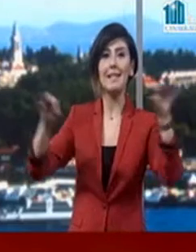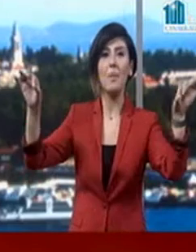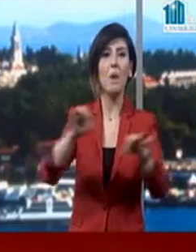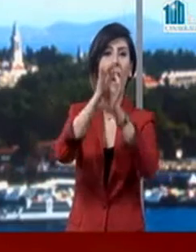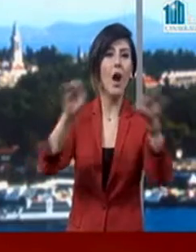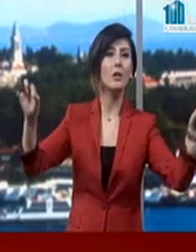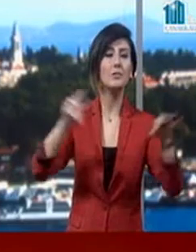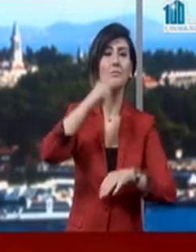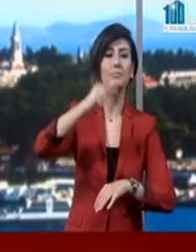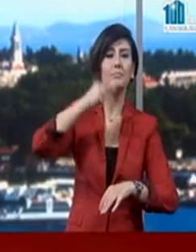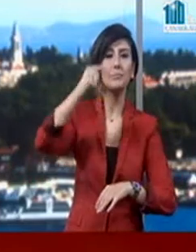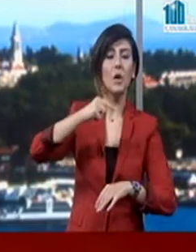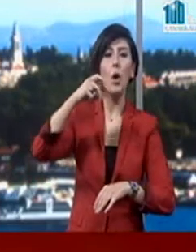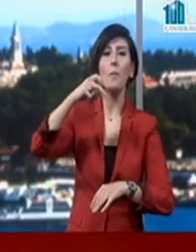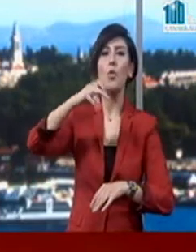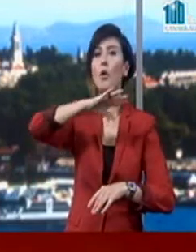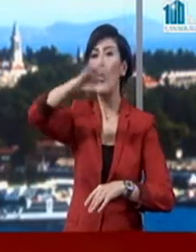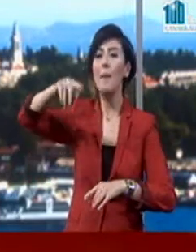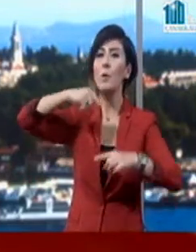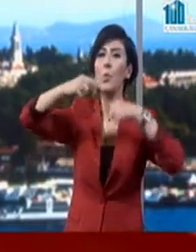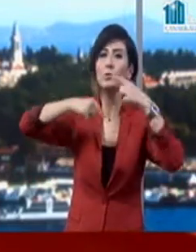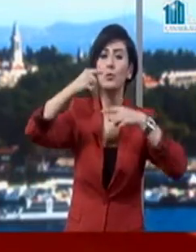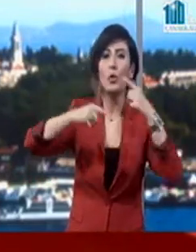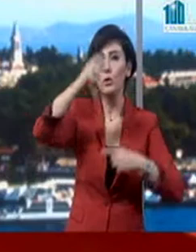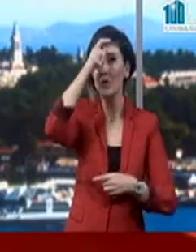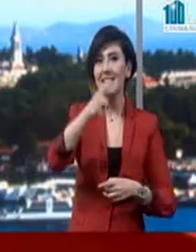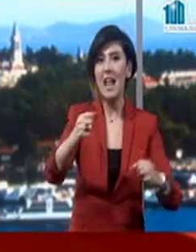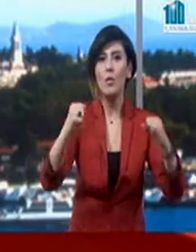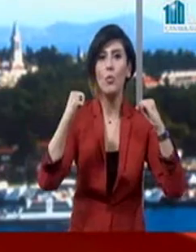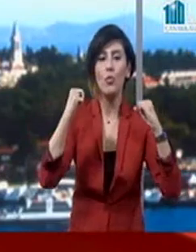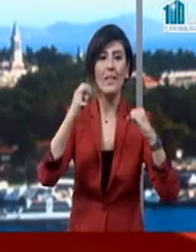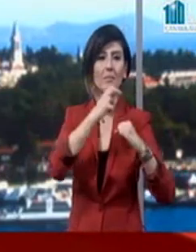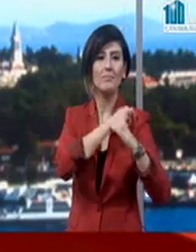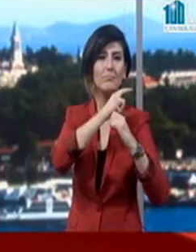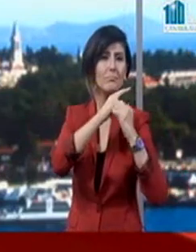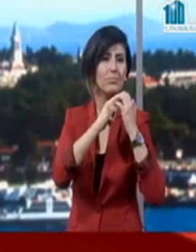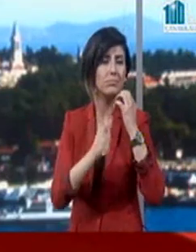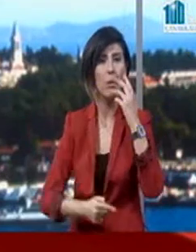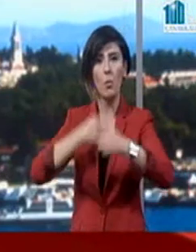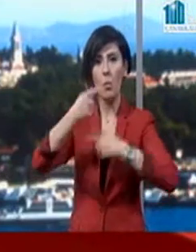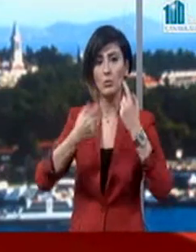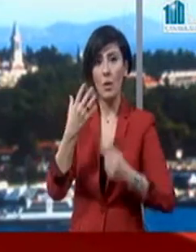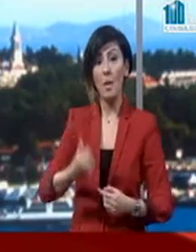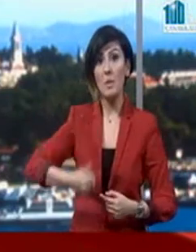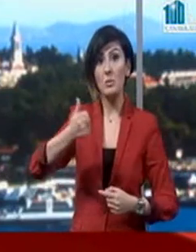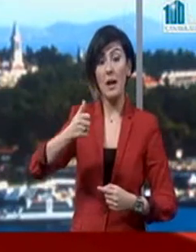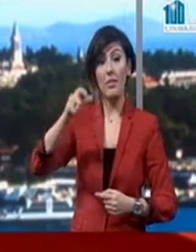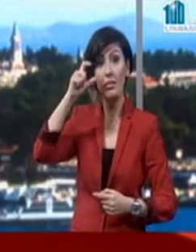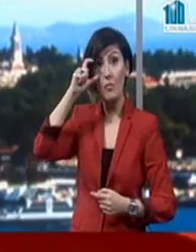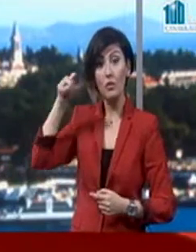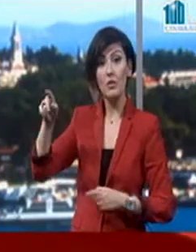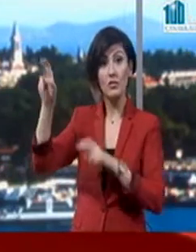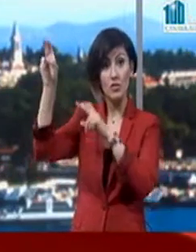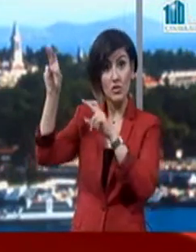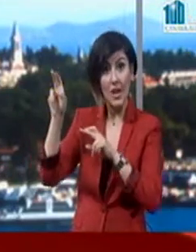da törenin protokol konuşmaları başlayacak. Türk Silahlı Kuvvetleri adına konuşmalar gerçekleştirecek. Başbakan Ahmet Davutoğlu da Çanakkale'deki